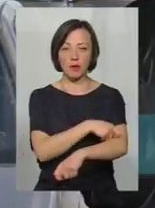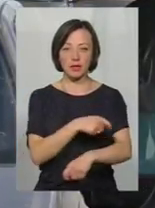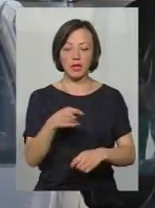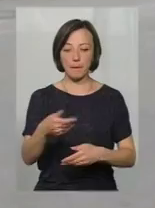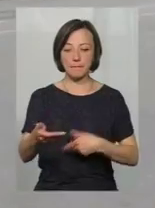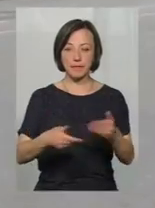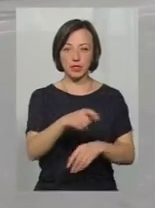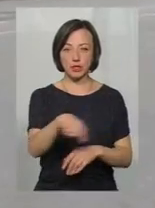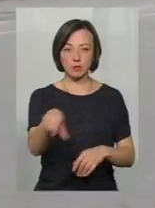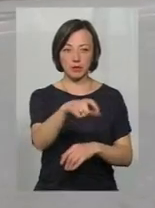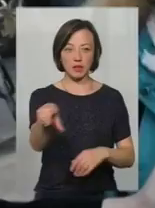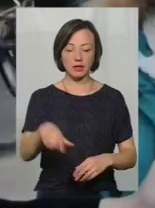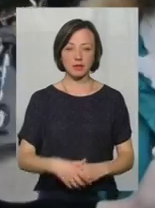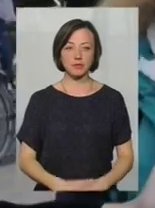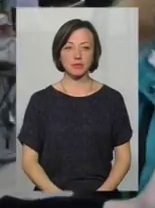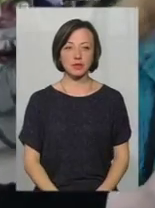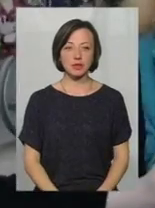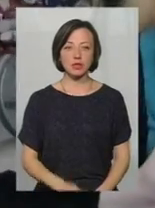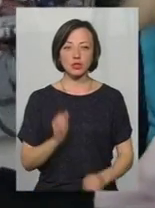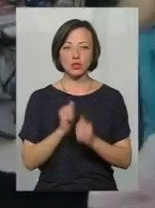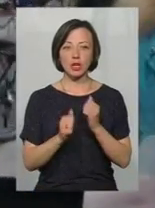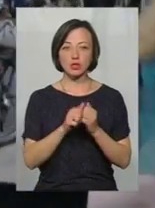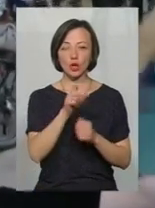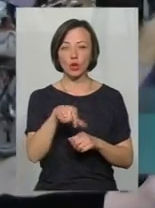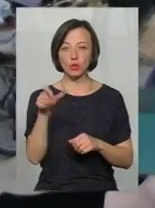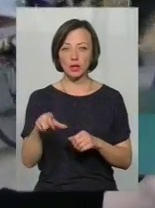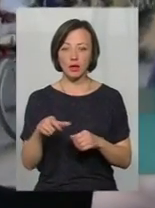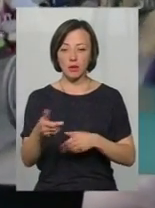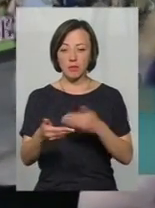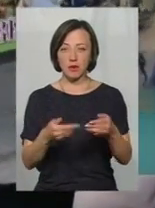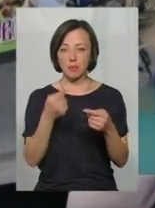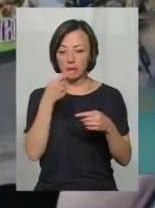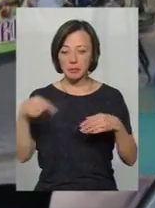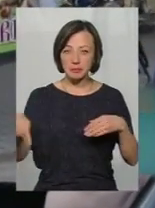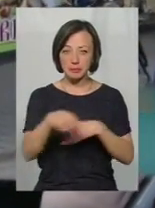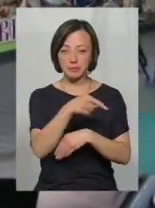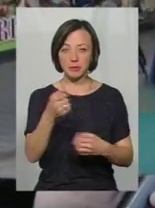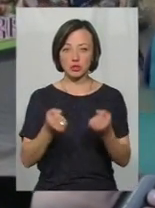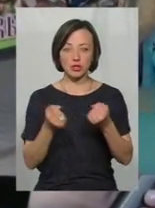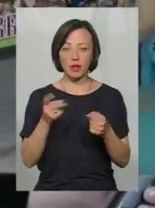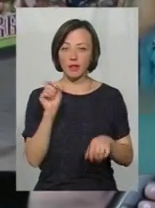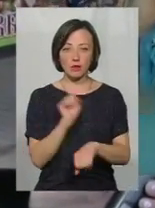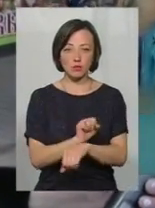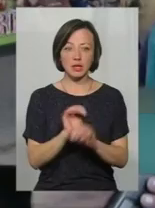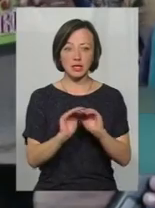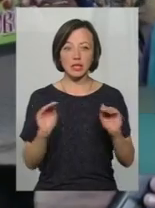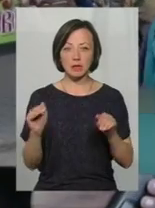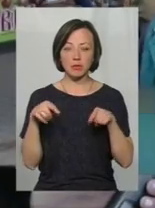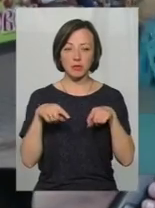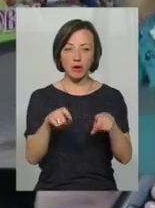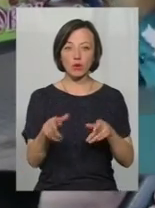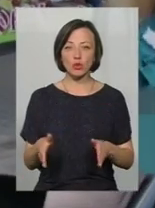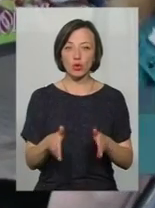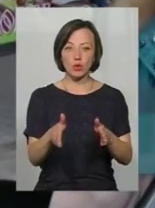пішохідний перехід. Дуже часто люди переходять прямо перед машинами. Машини не зупиняються. Діти перебігають